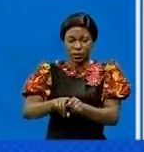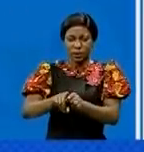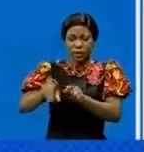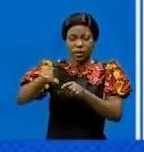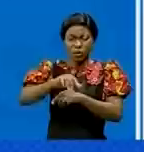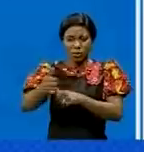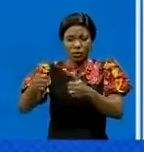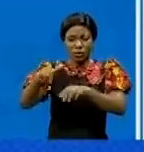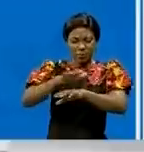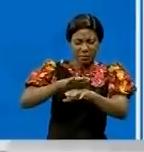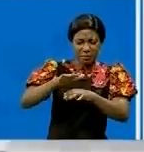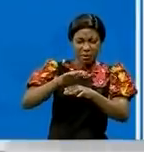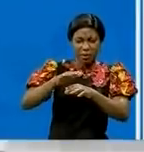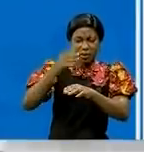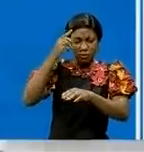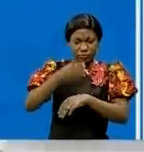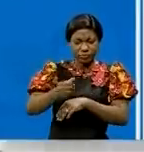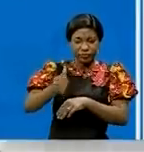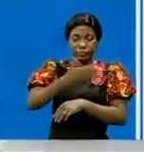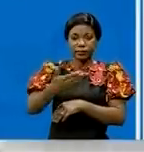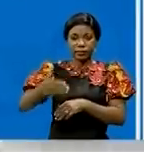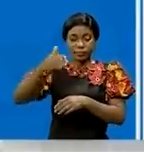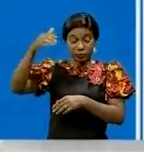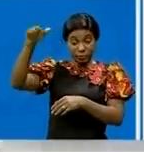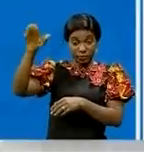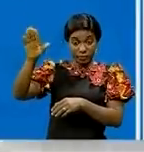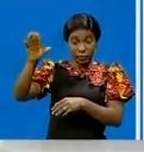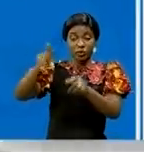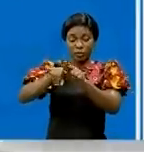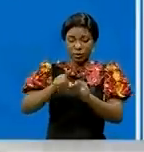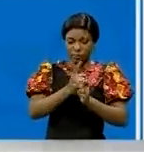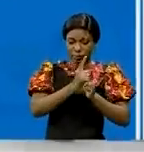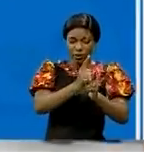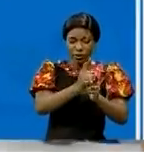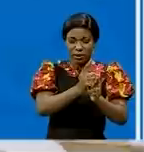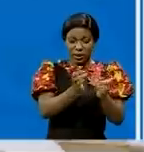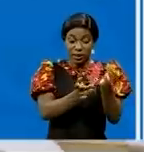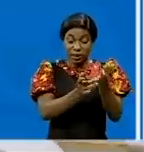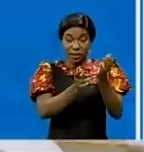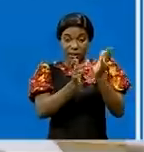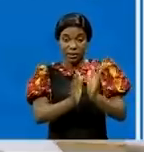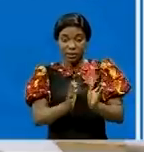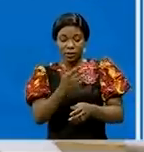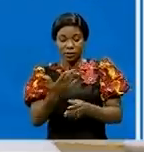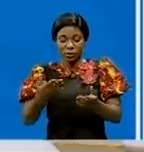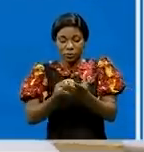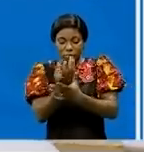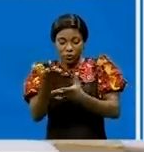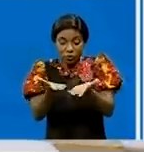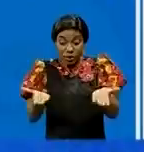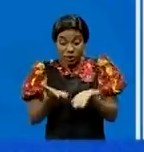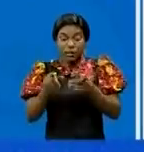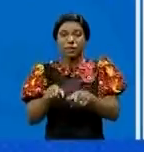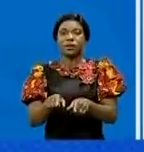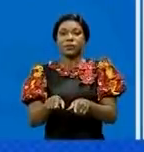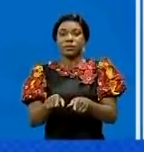certaines importations, Protéger l'industrie locale menacée par des importations massives de produits similaires,